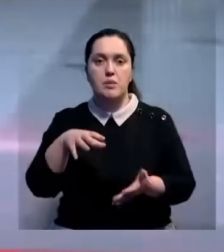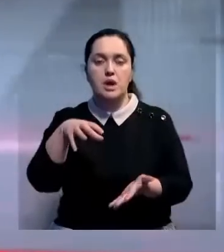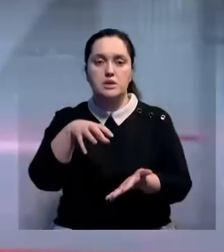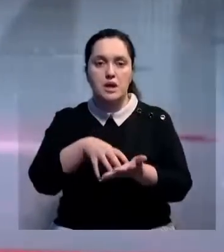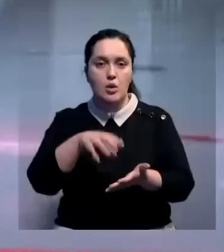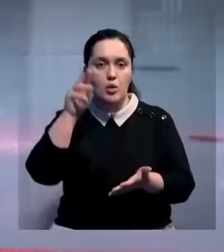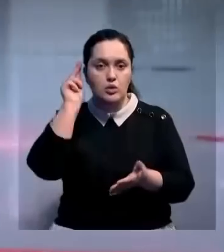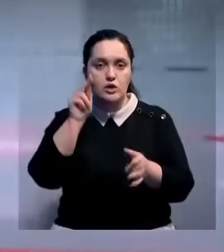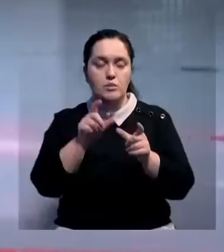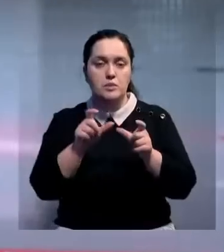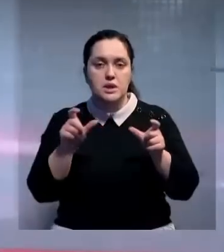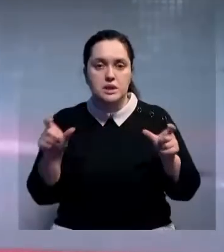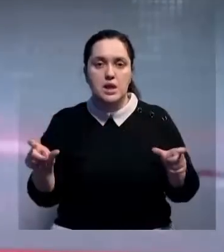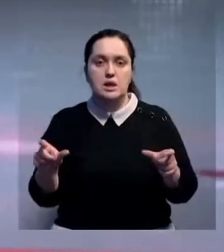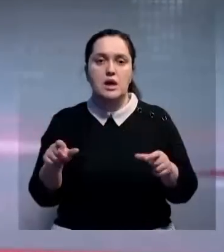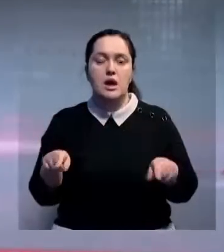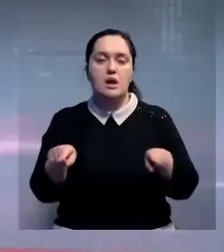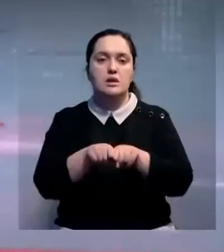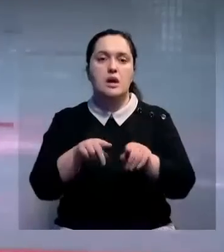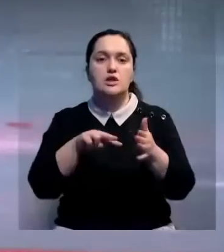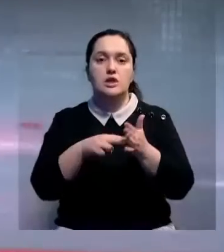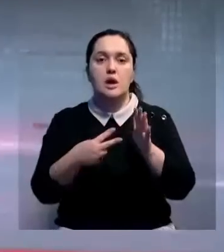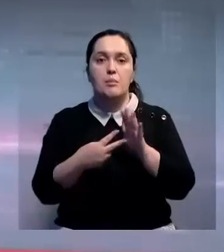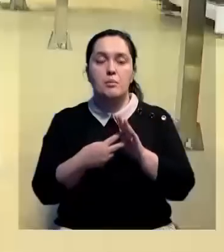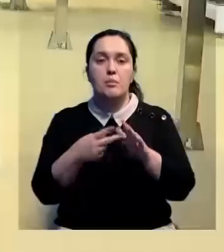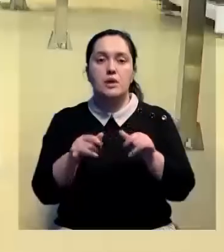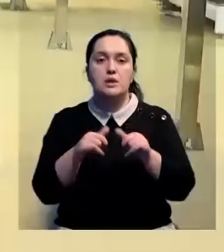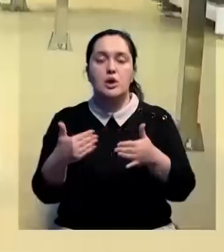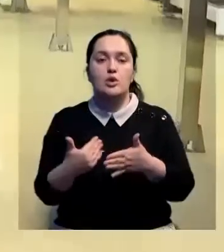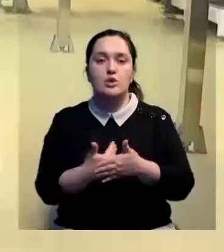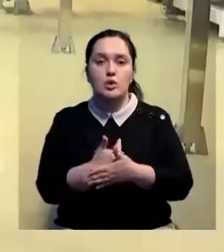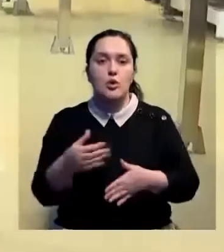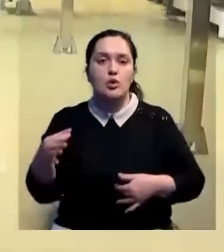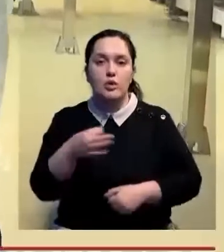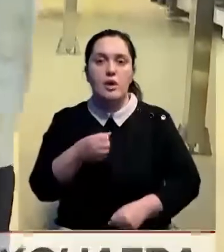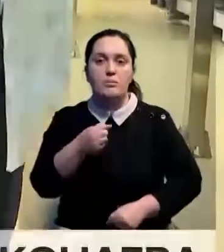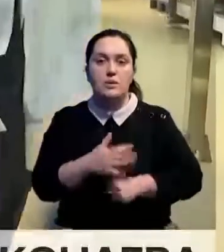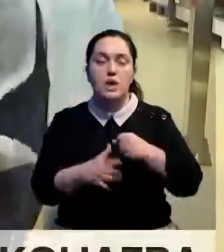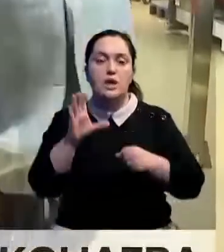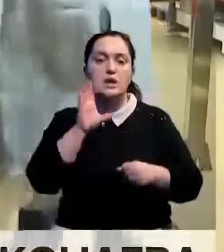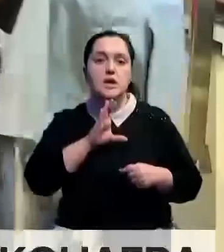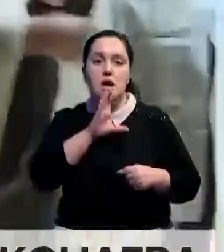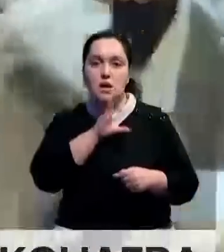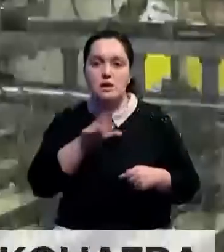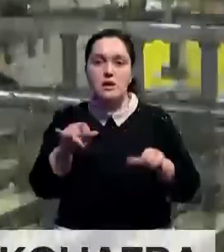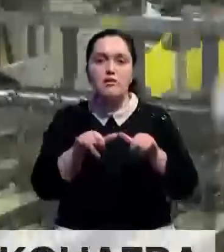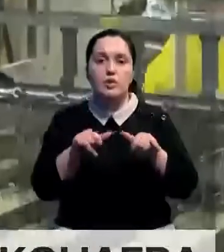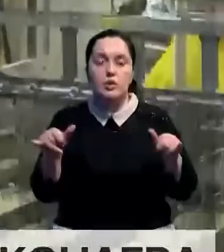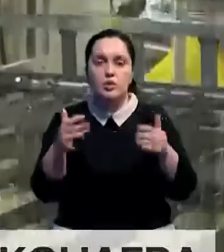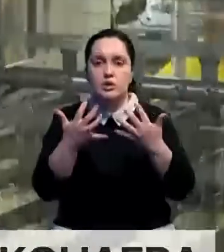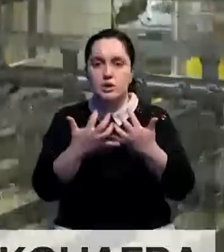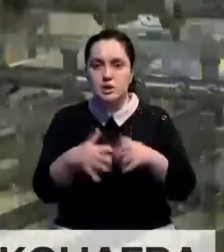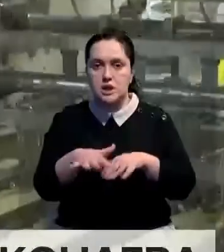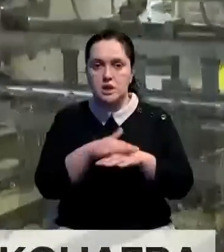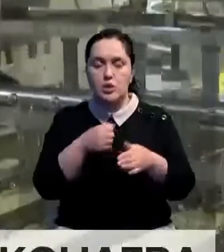предпринимательские объекты, учебные заведения и зоны отдыха. Также планируется расширение нового областного центра на север,